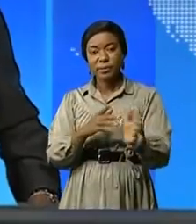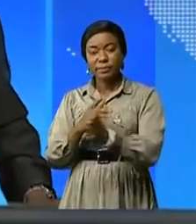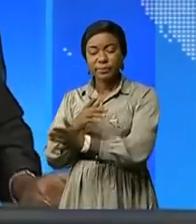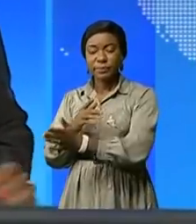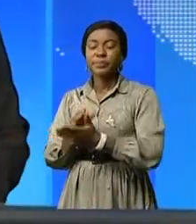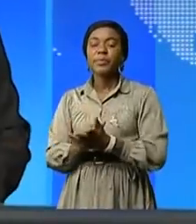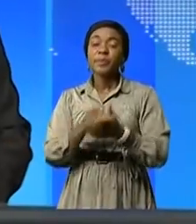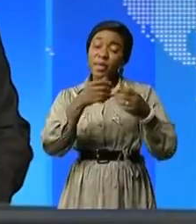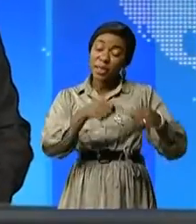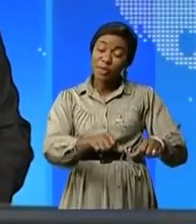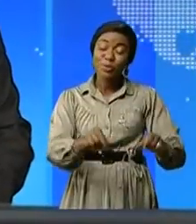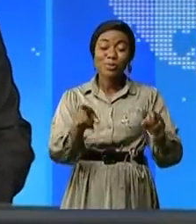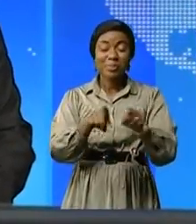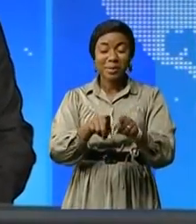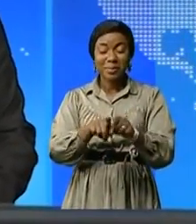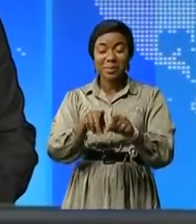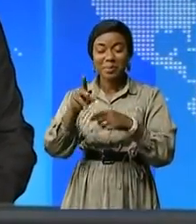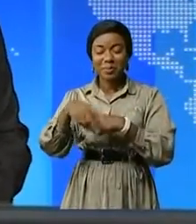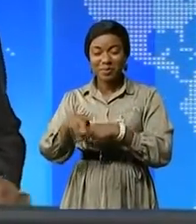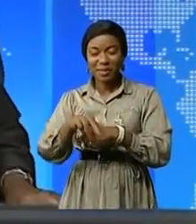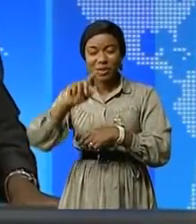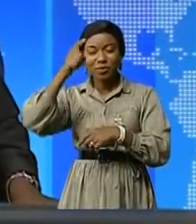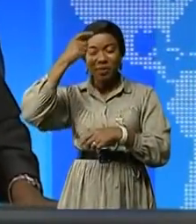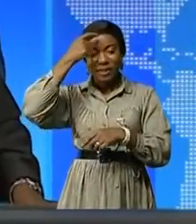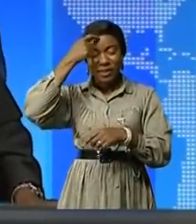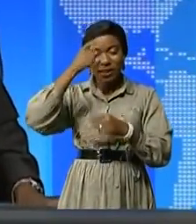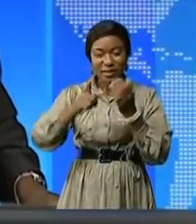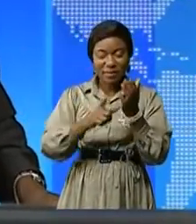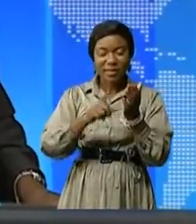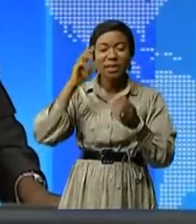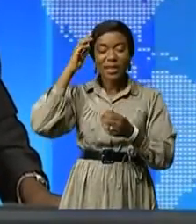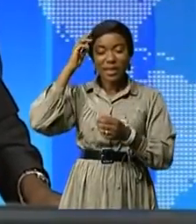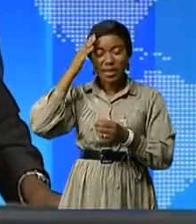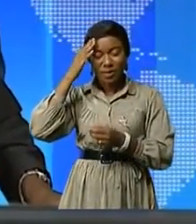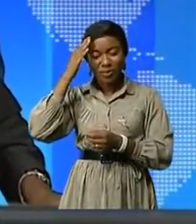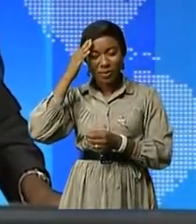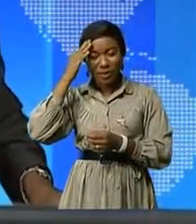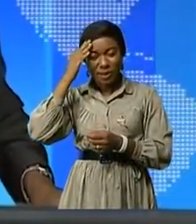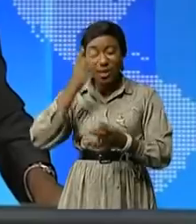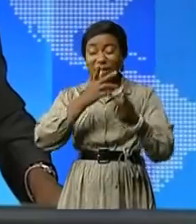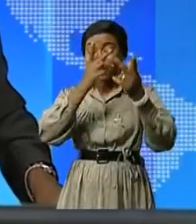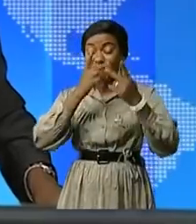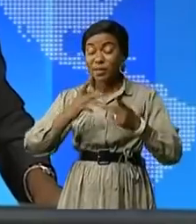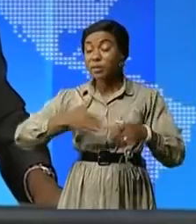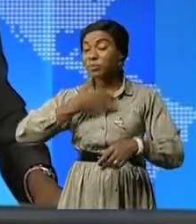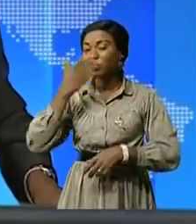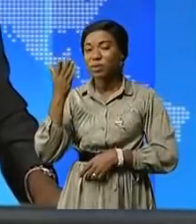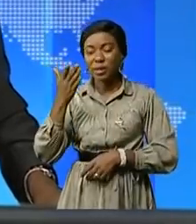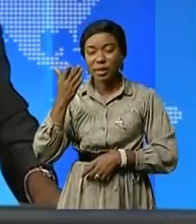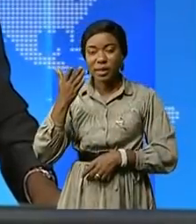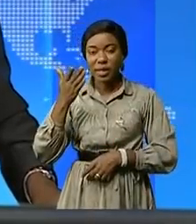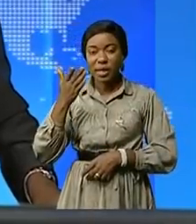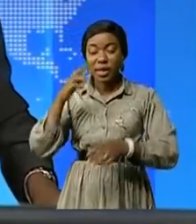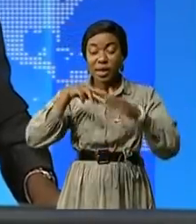restons toujours dans la même province le gouverneur intérimaire a reconnu les valeurs spirituelles qu'incarnait le prophète Simo